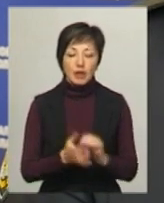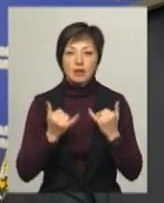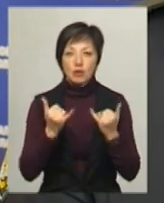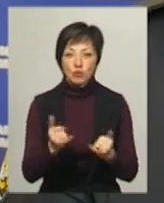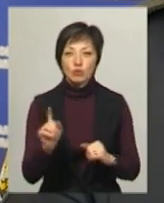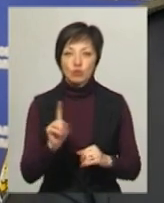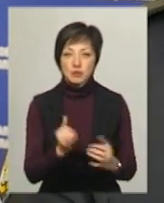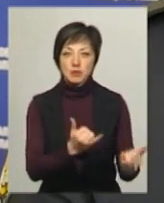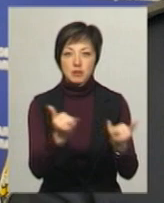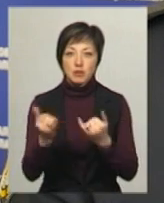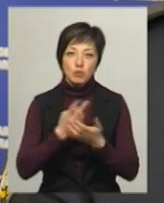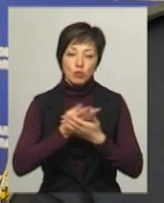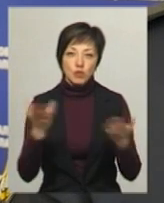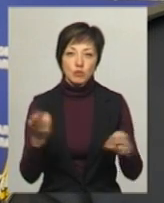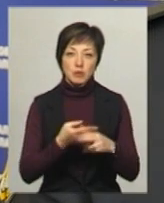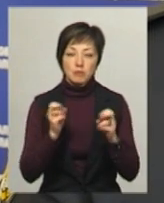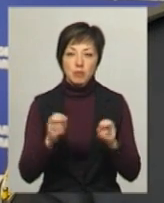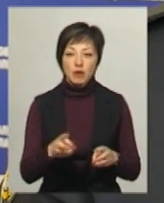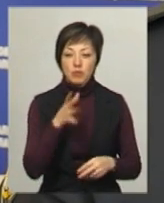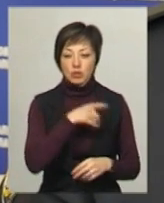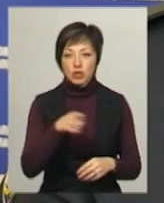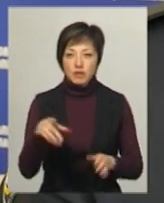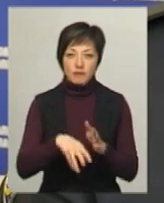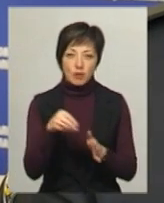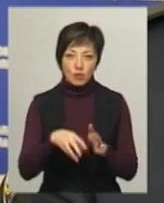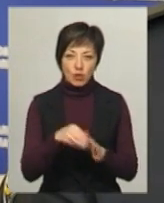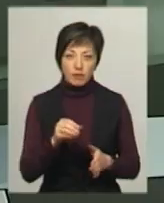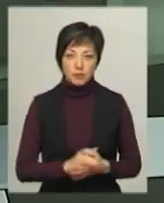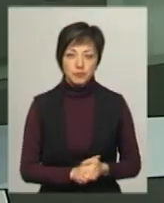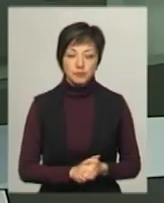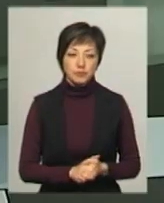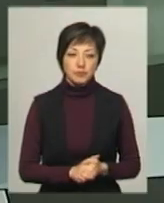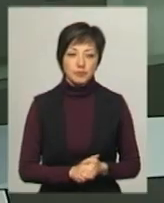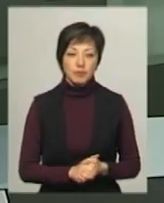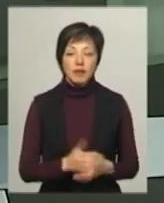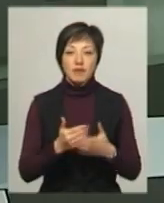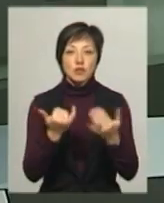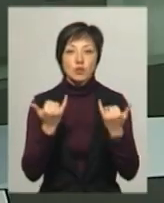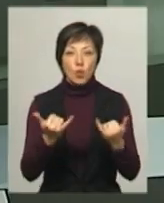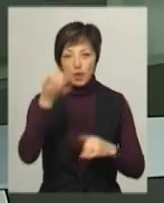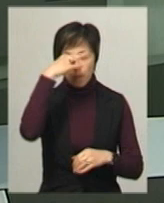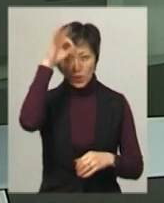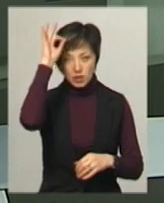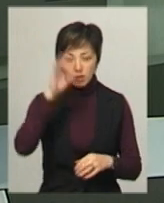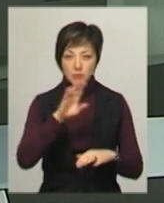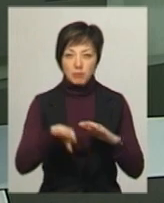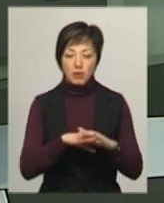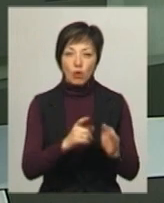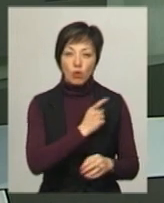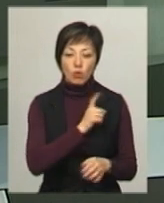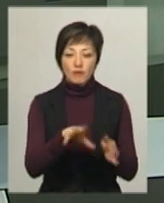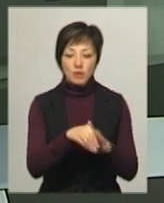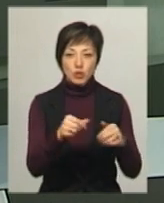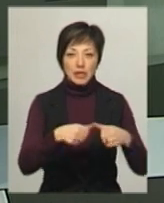того, щоб забезпечити публічну безпеку під час нинішніх виборів. Відсьогодні поліцейські беруть під охорону виборчі